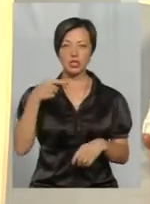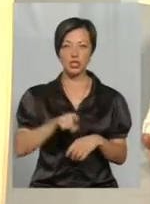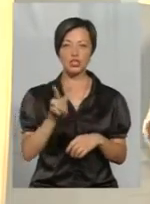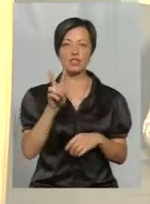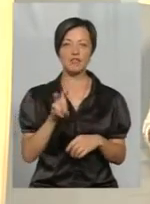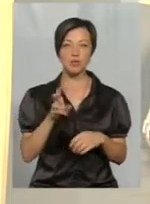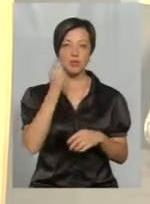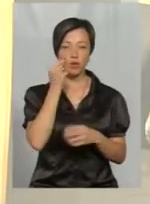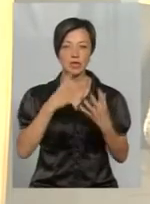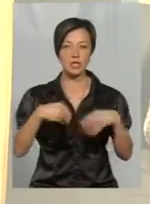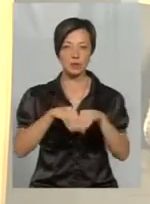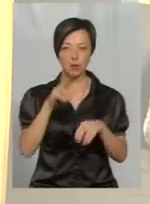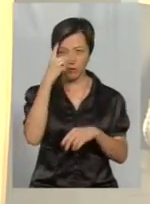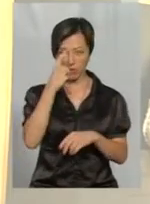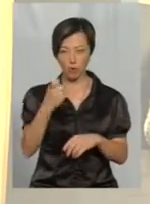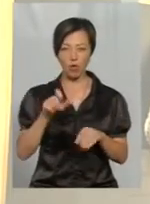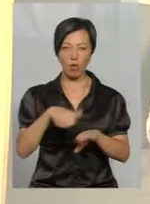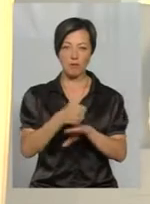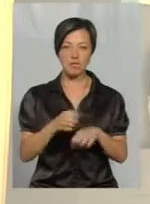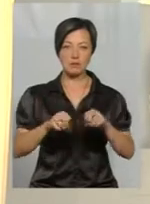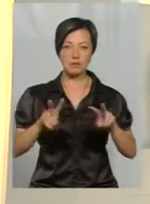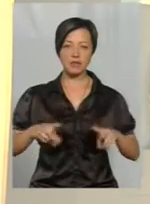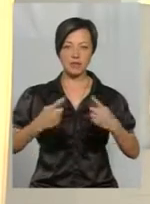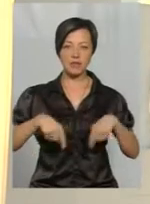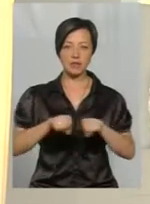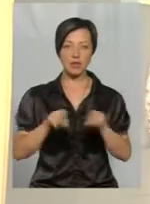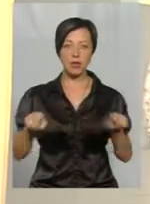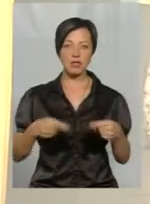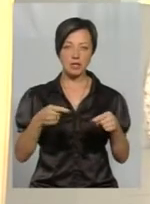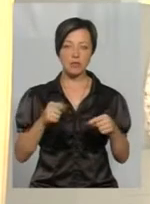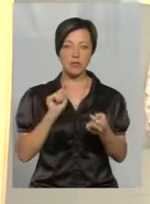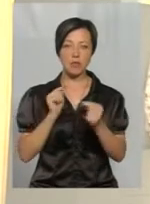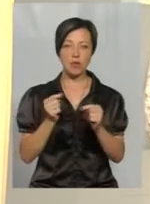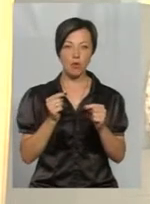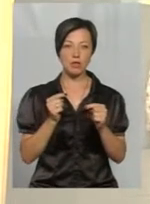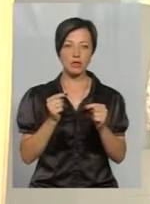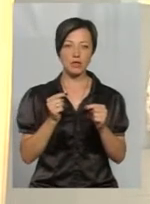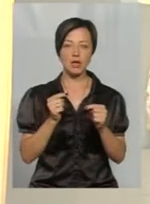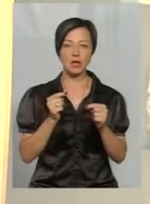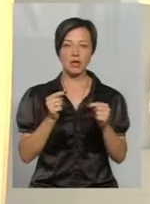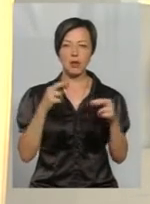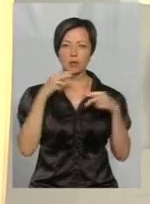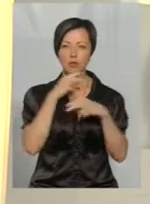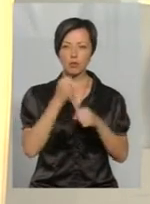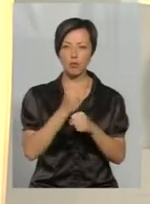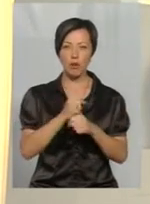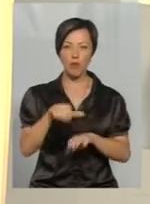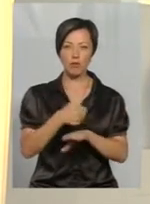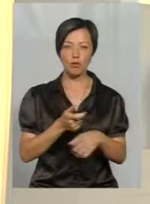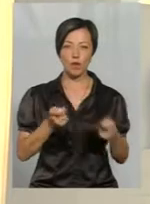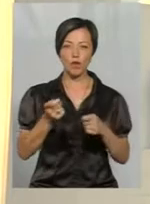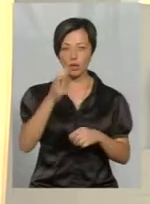бджолосімей. Про це нам повідомив головний спеціаліст відділу організації протиепізоотичної роботи, головного управління